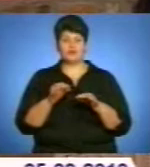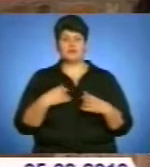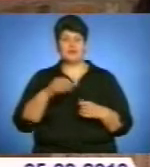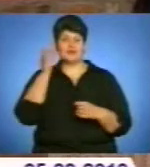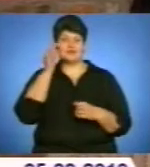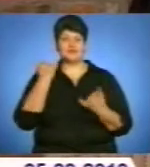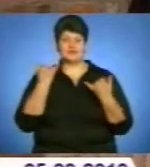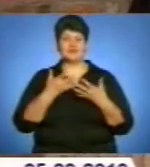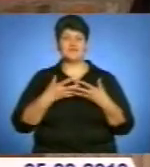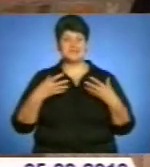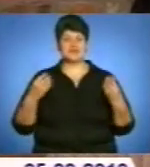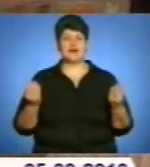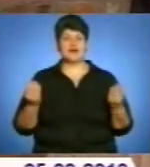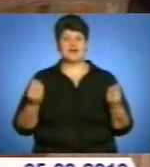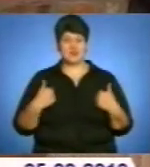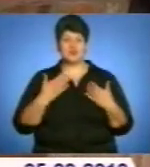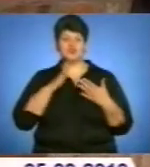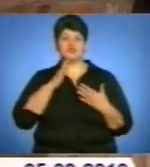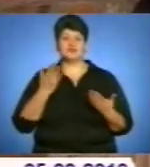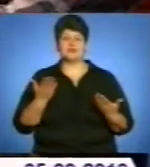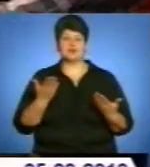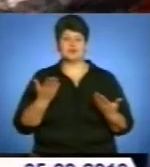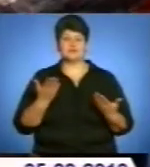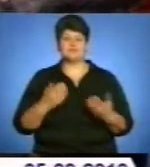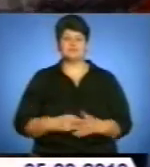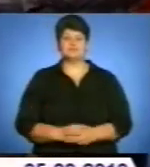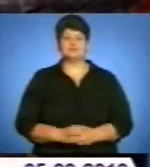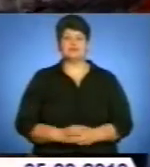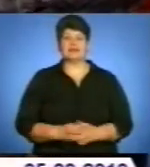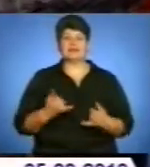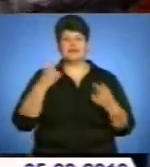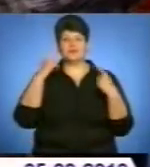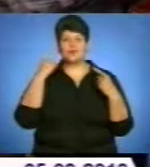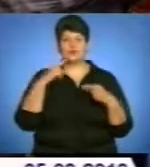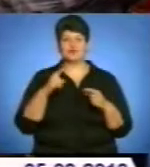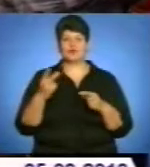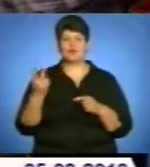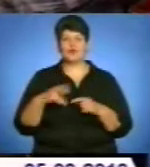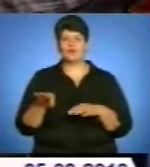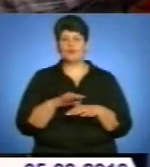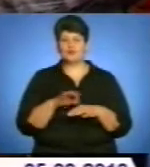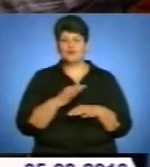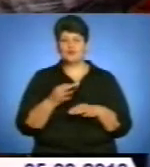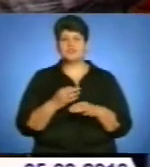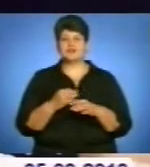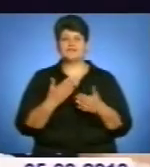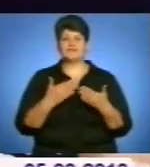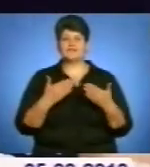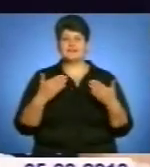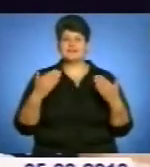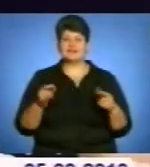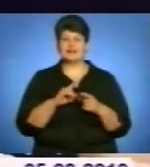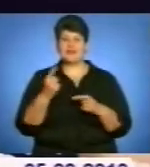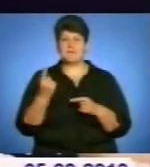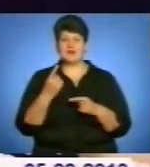-таки весна. Що є жінка, врешті-решт. Для творчого подружжя «Зелененьких» виставка «Весна і жінка» – не перший суспільний